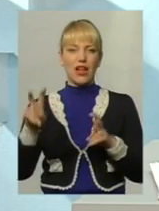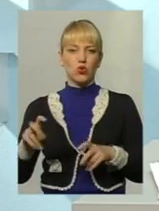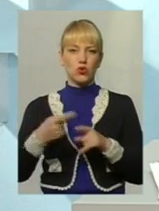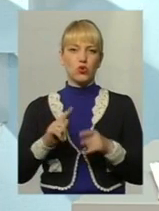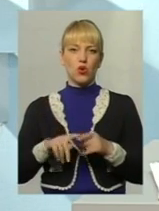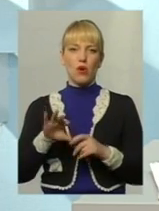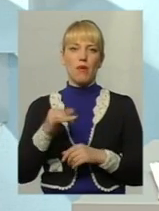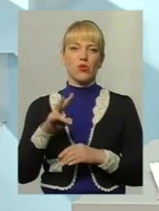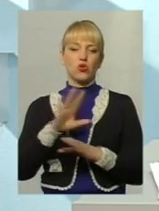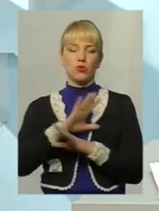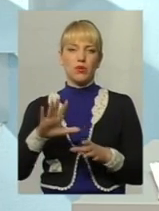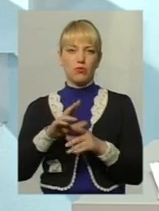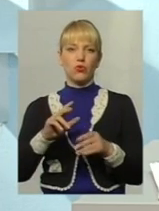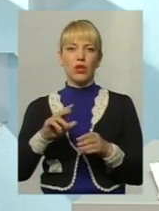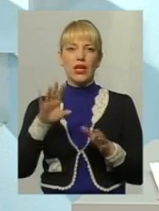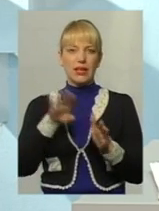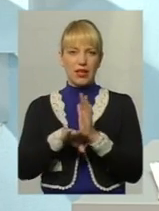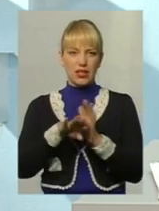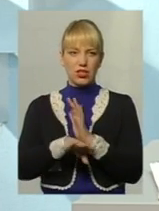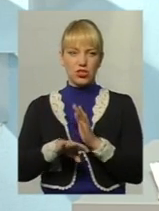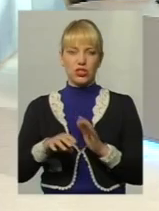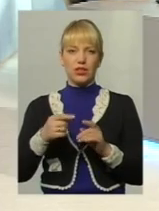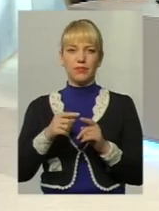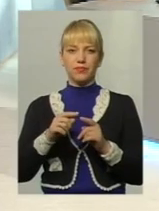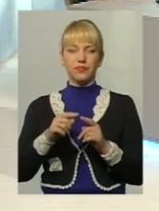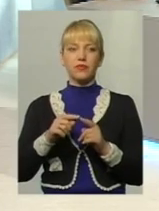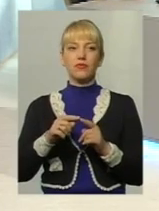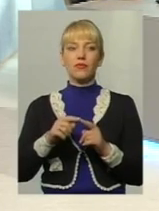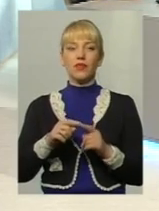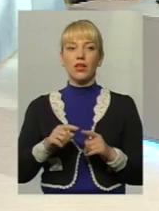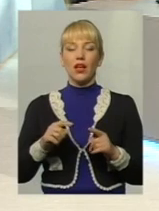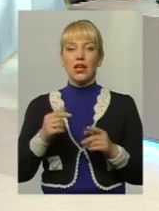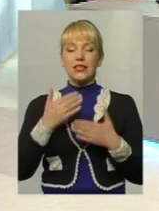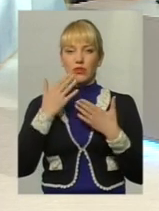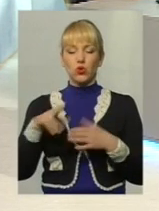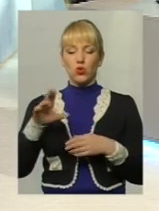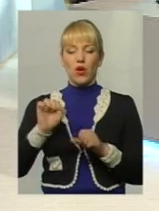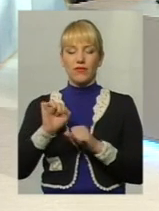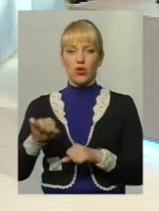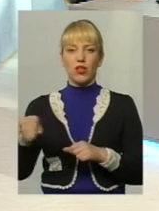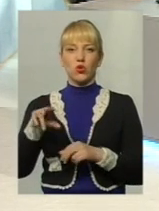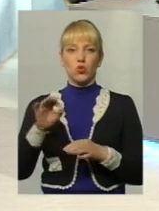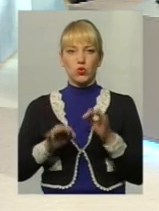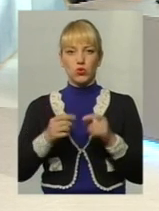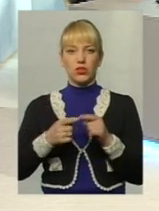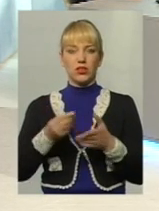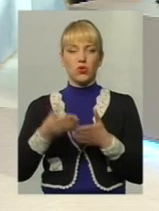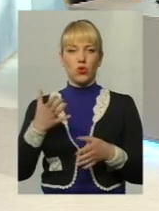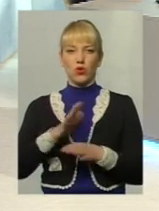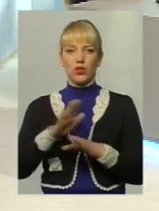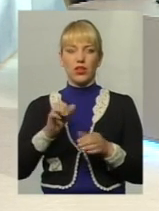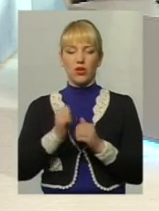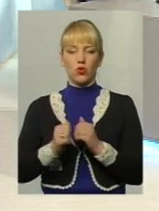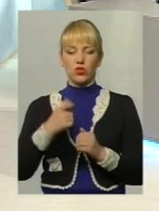не поглибити проблему захисту своїх майнових прав. Звернутися до адвоката, звернутися до суду – це досить дорого, і не